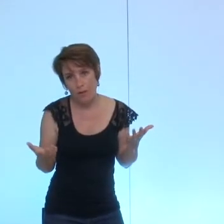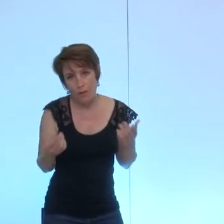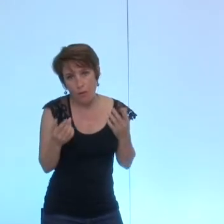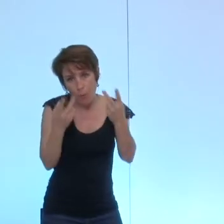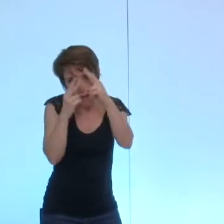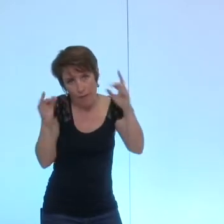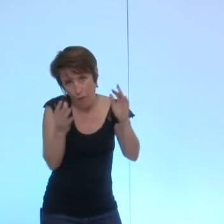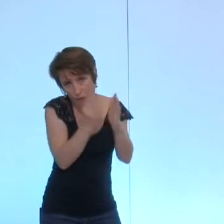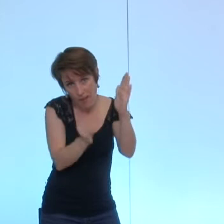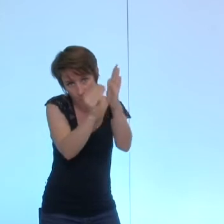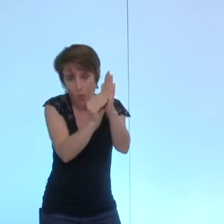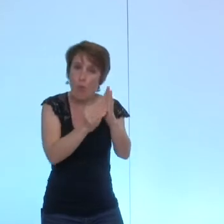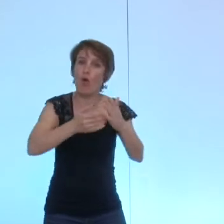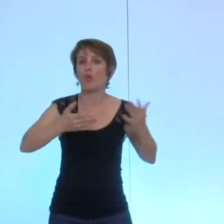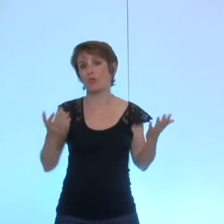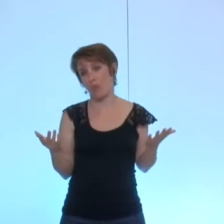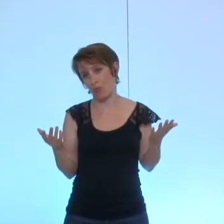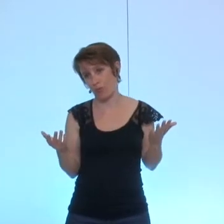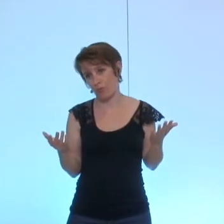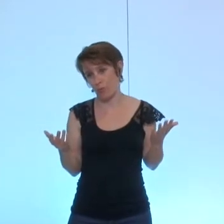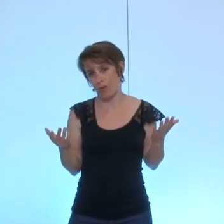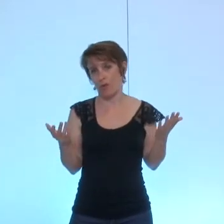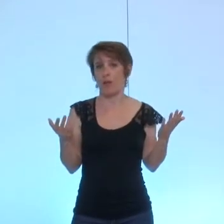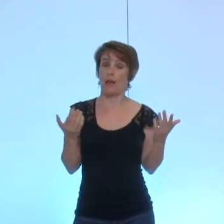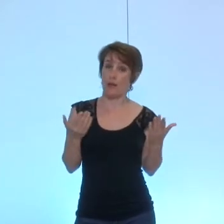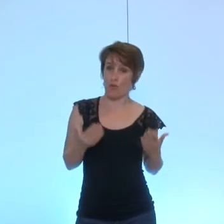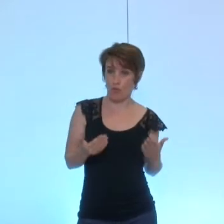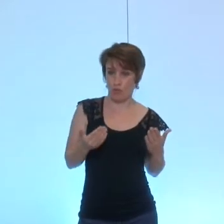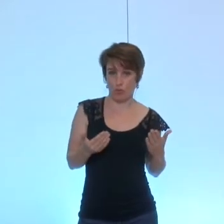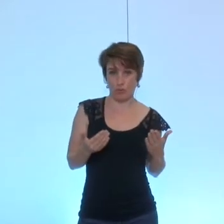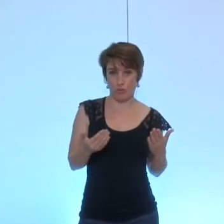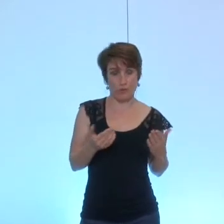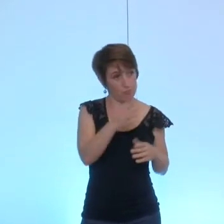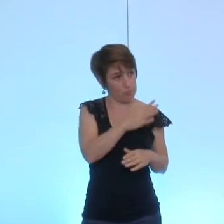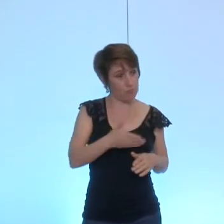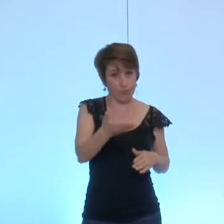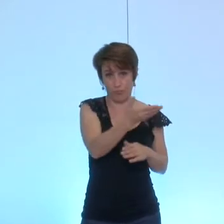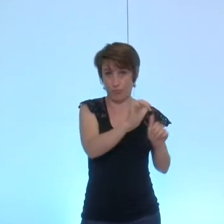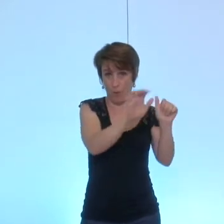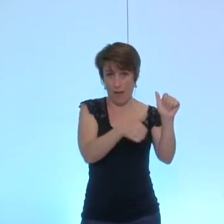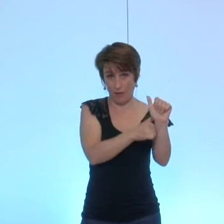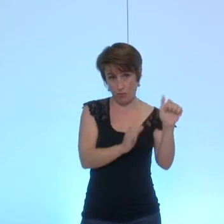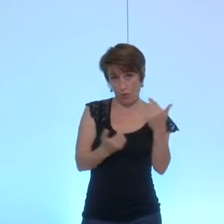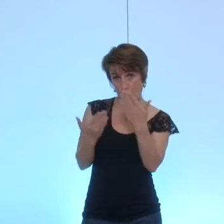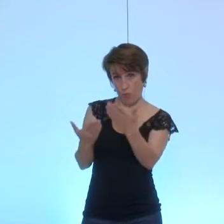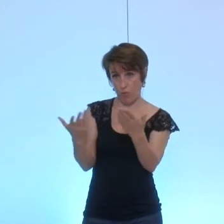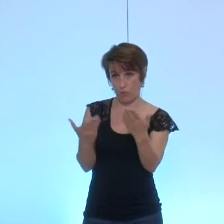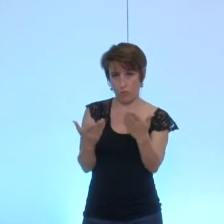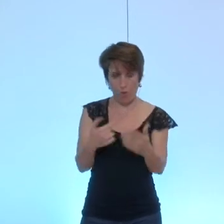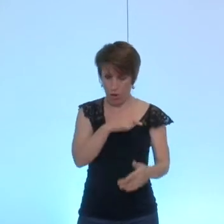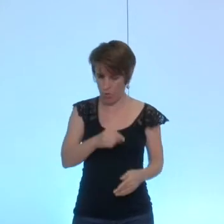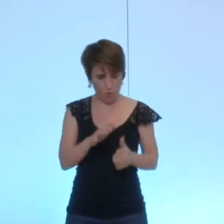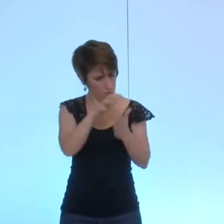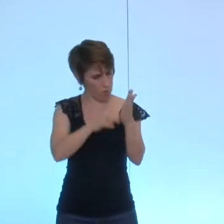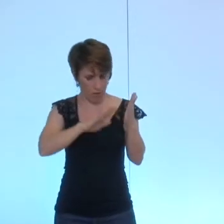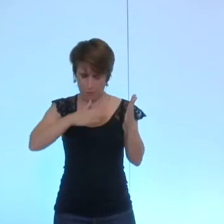amendement donc en clair ce qui est proposé ici par les adjoints c'est de tracer notre ligne et